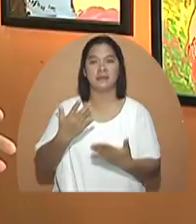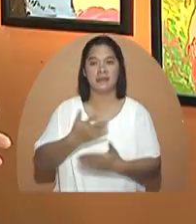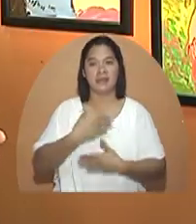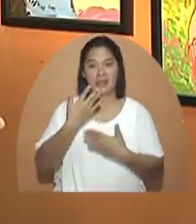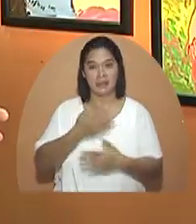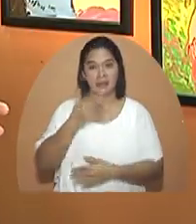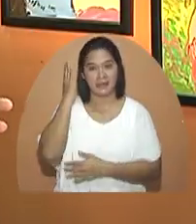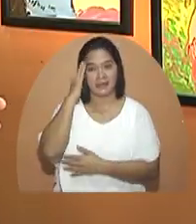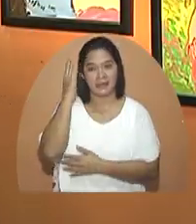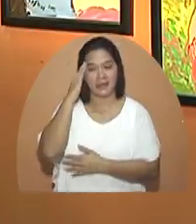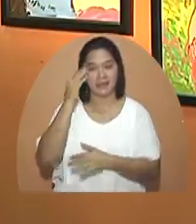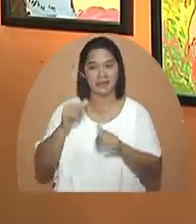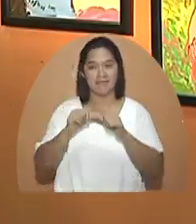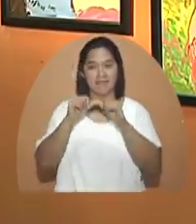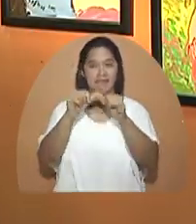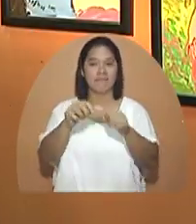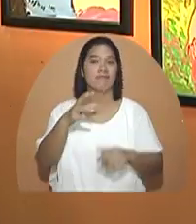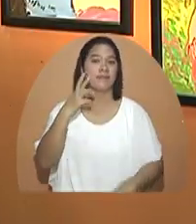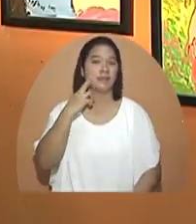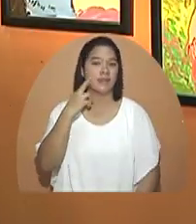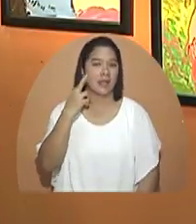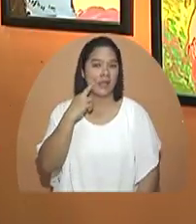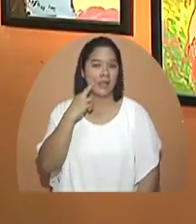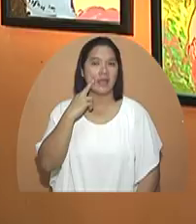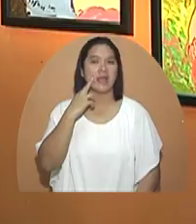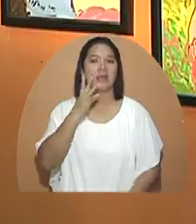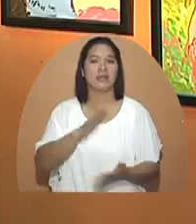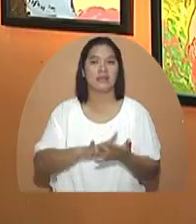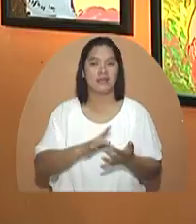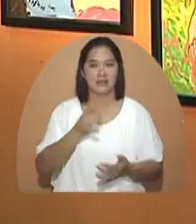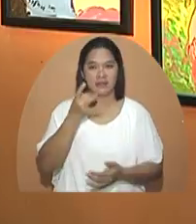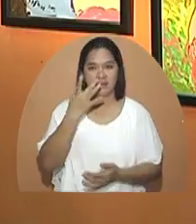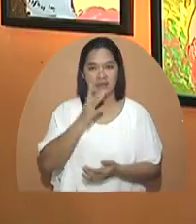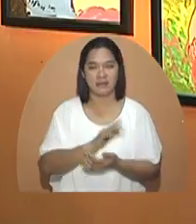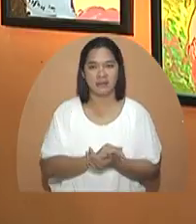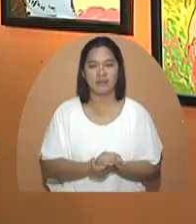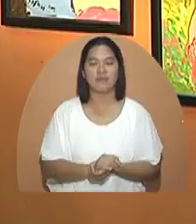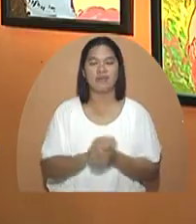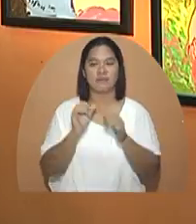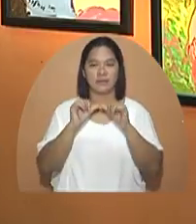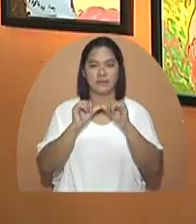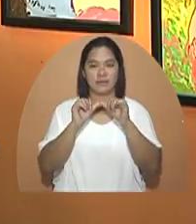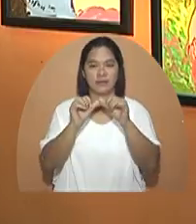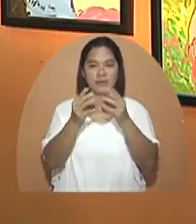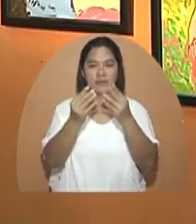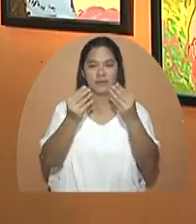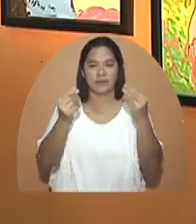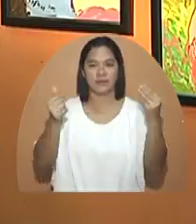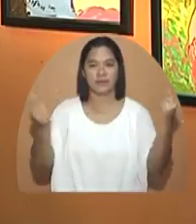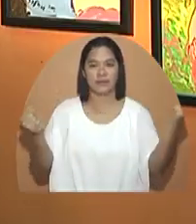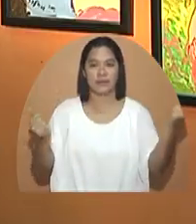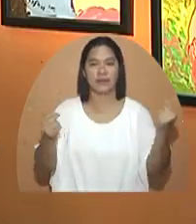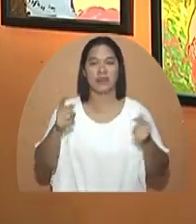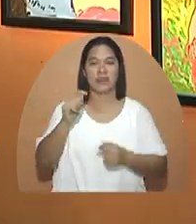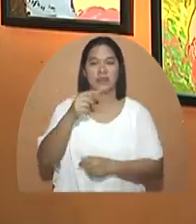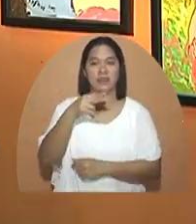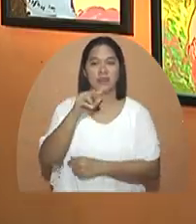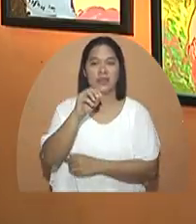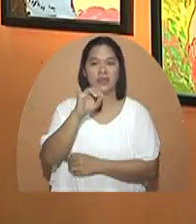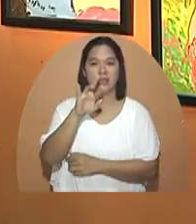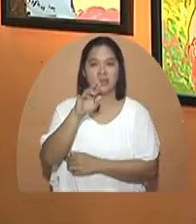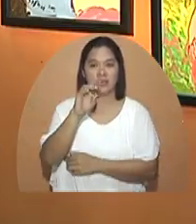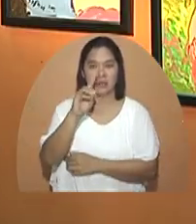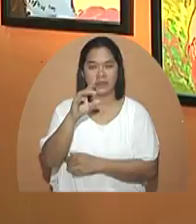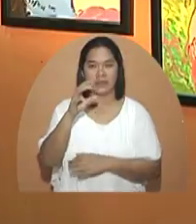Masayang maalaman na naipagpatuloy di Rosamia ang kanyang gamutan para tuluyang gumaling ang kanyang thyroid